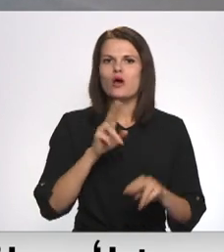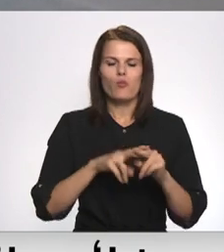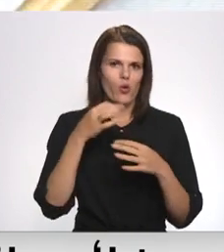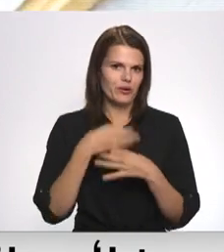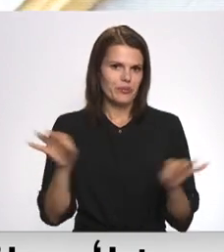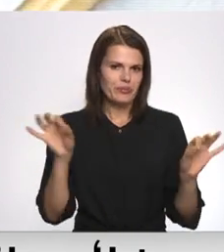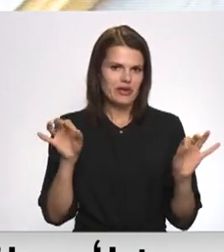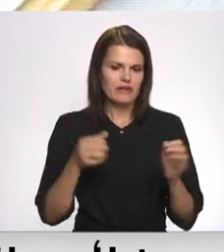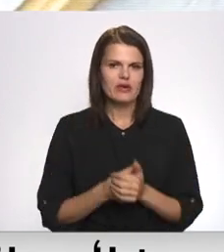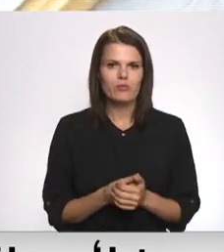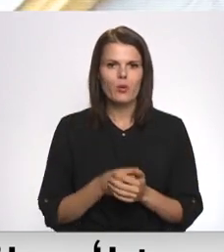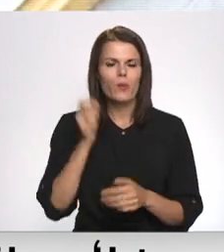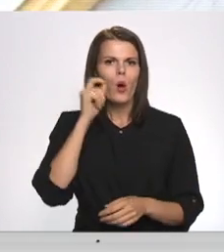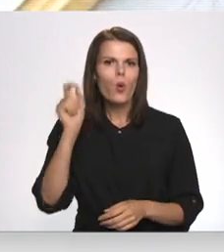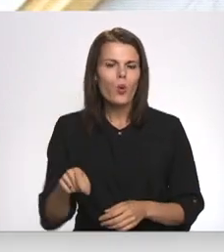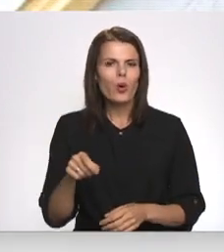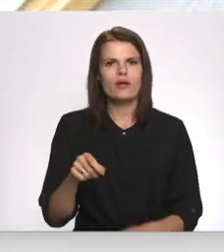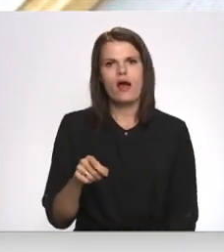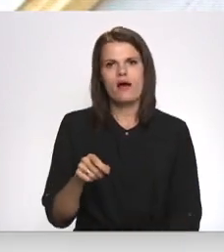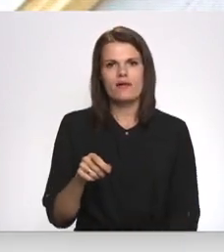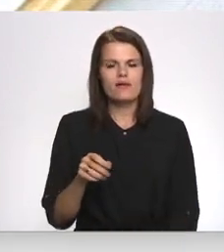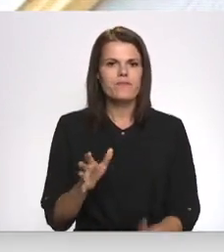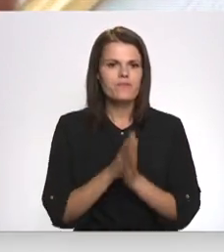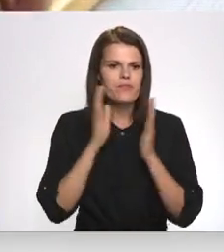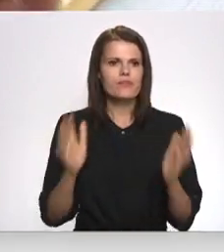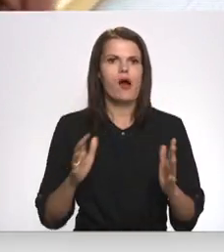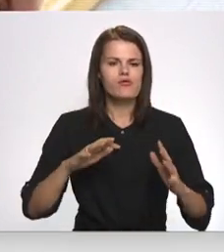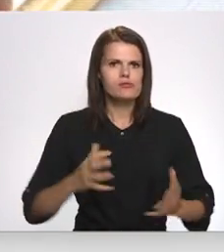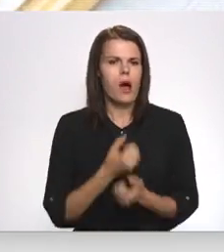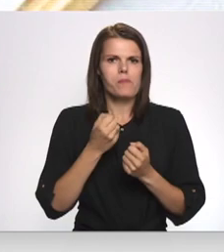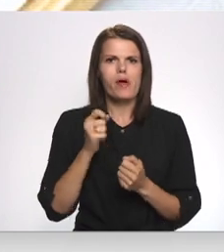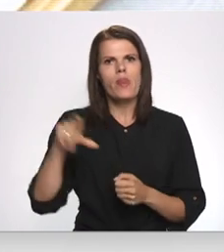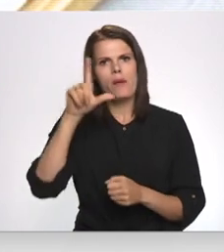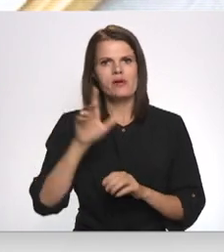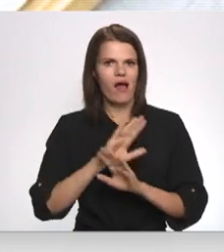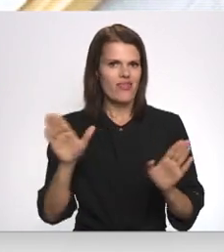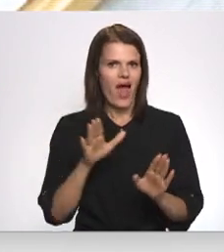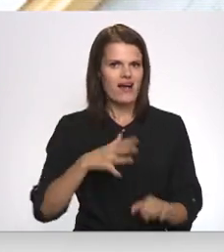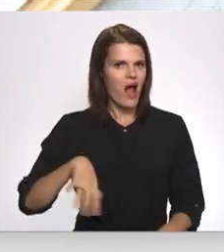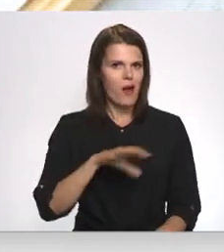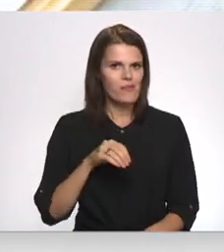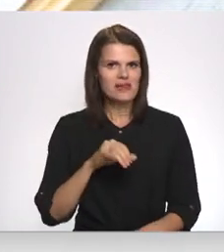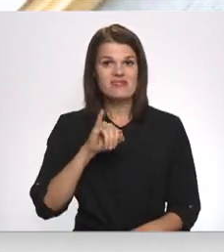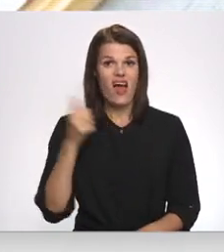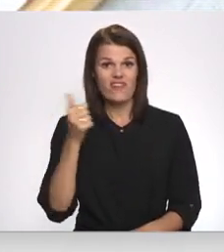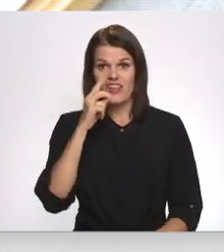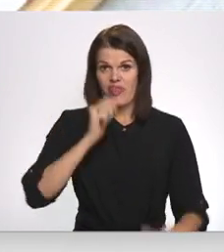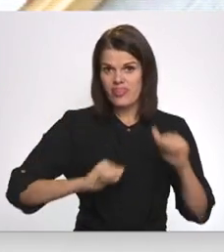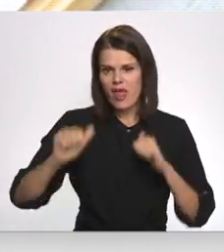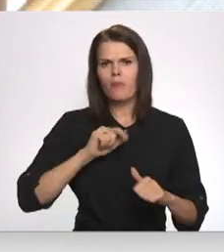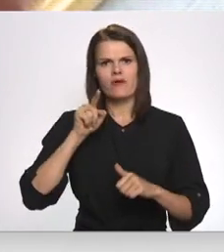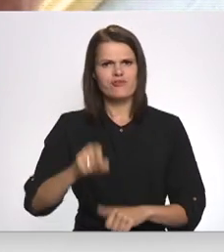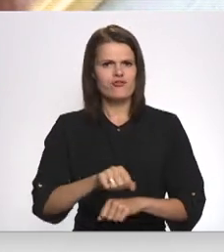Ukraina tādā ziņā varbūt ir daudz apņēmīgāka kā mēs. Ja viņas kaut kas neapmierina, viņa